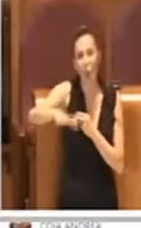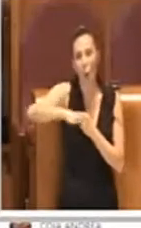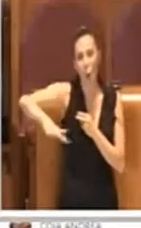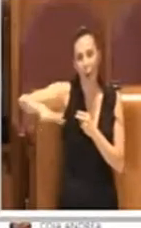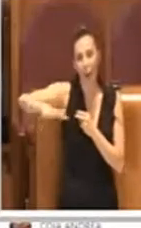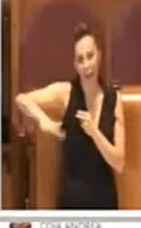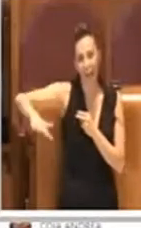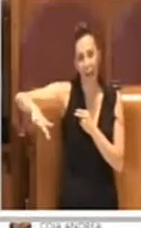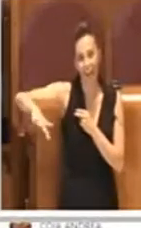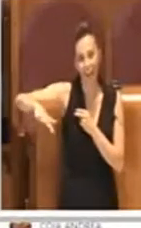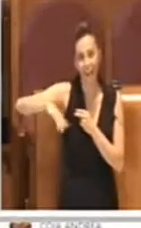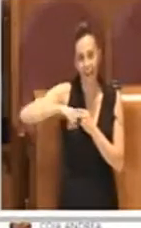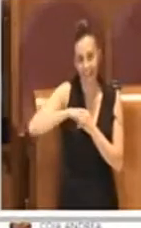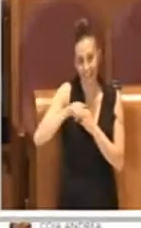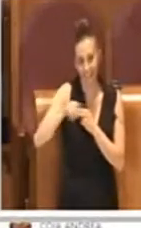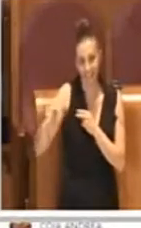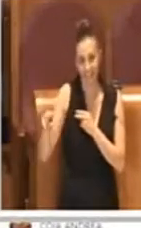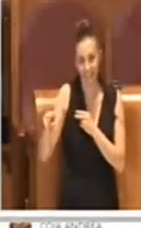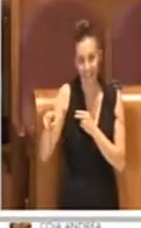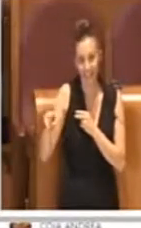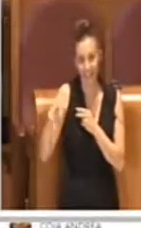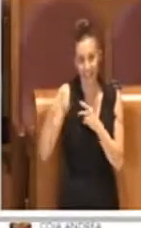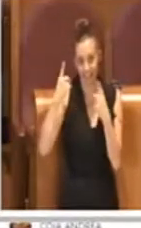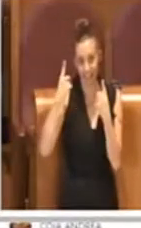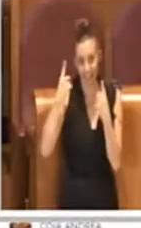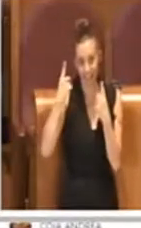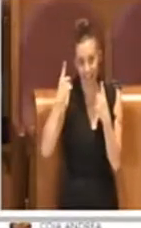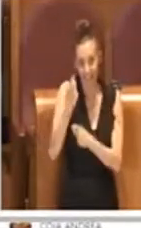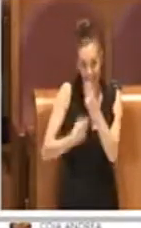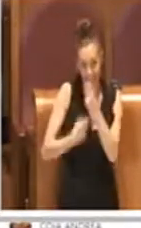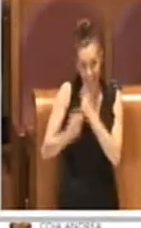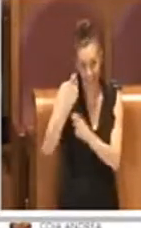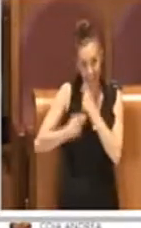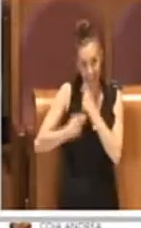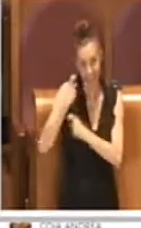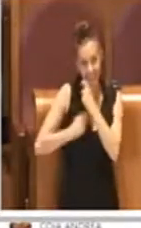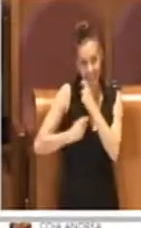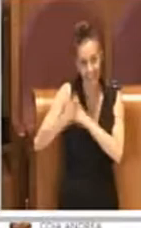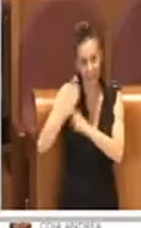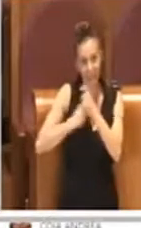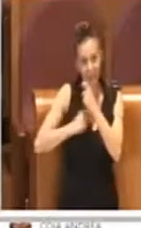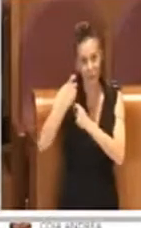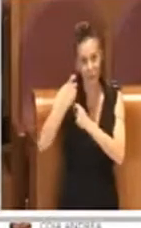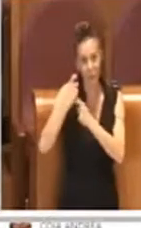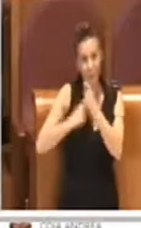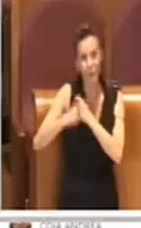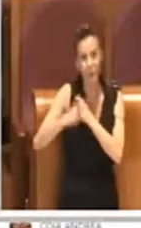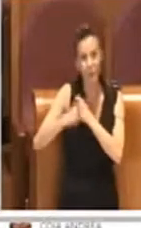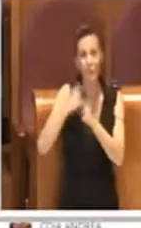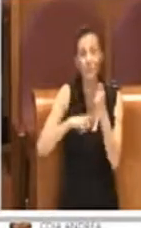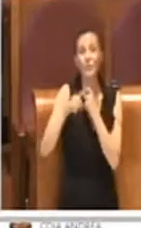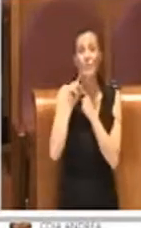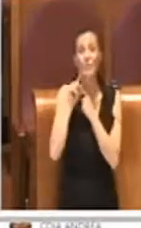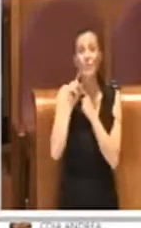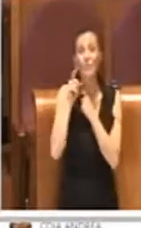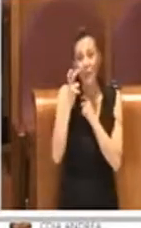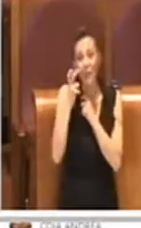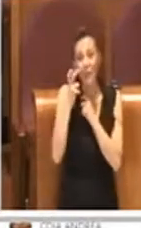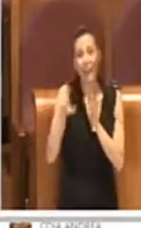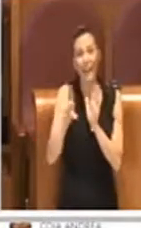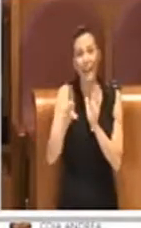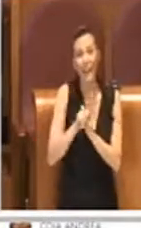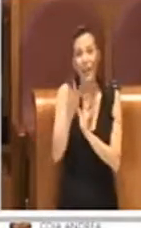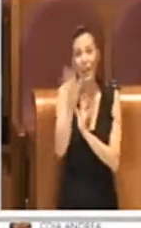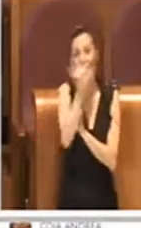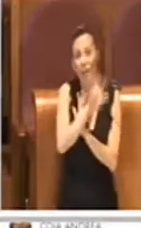dalle entrate che derivano da ciò che è previsto dalle leggi, sia a